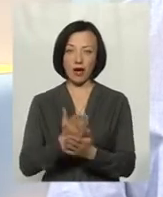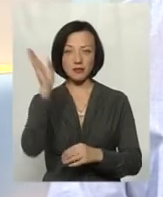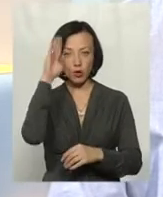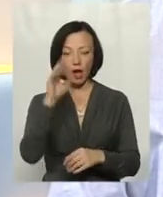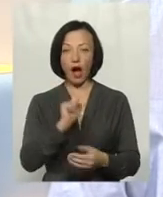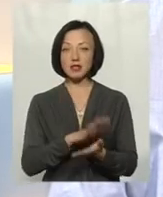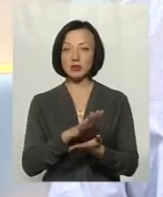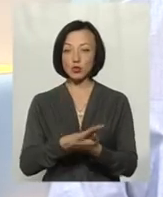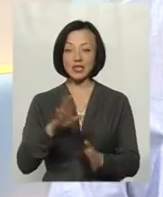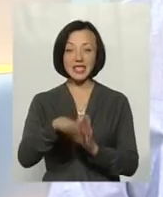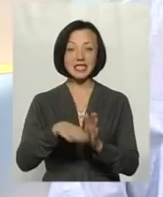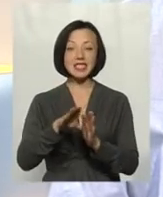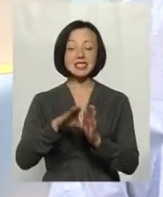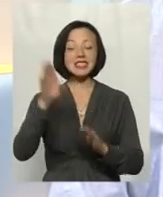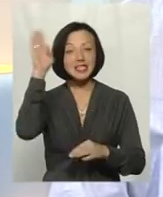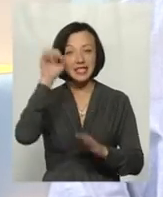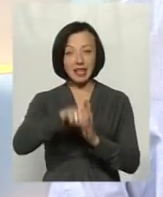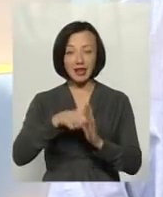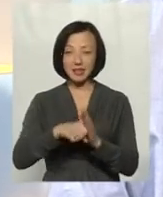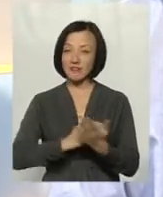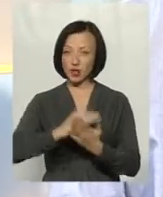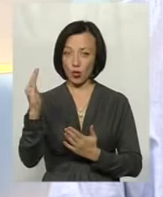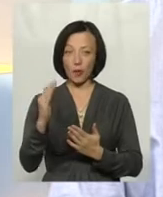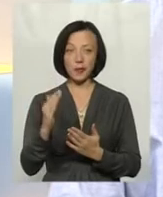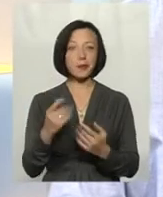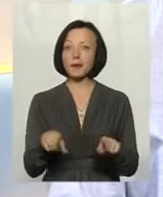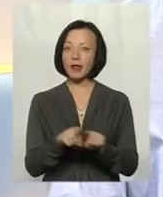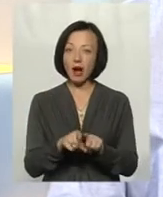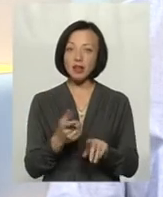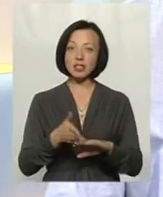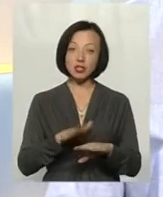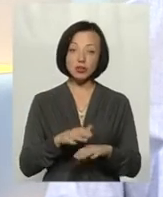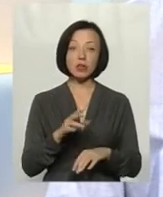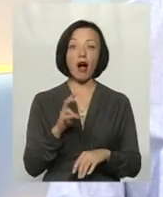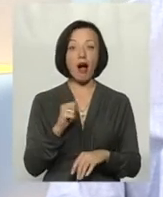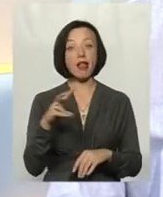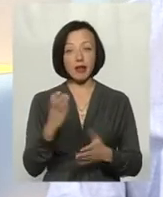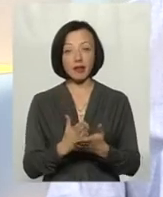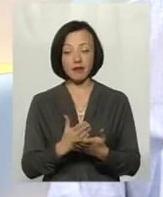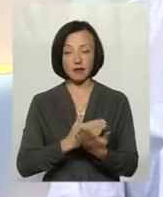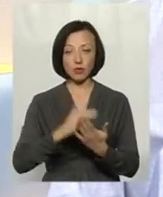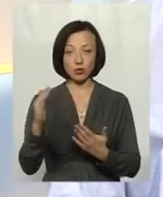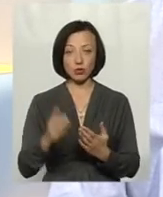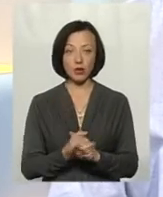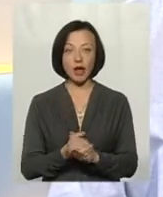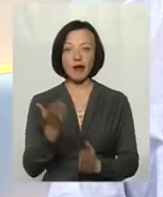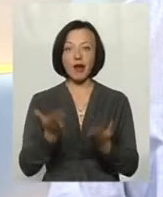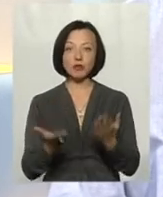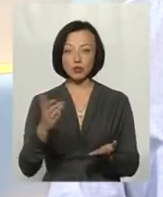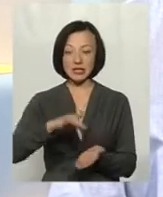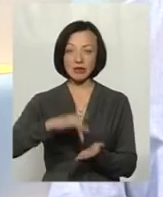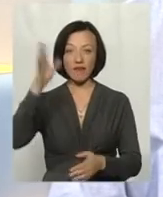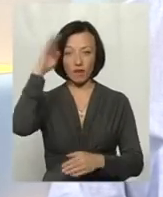а заборудненість криниць також є досить високою. Не настільки, що вже не можна було пити, але є досить високою. Якщо брати